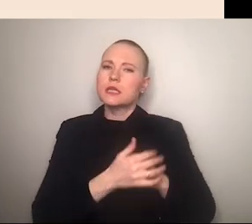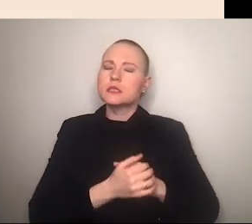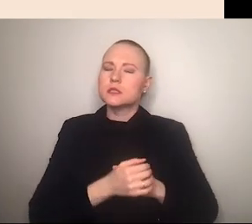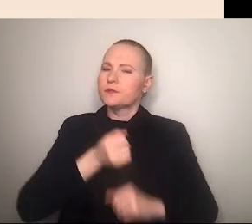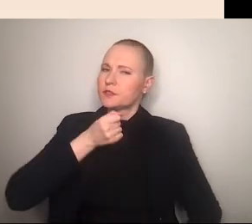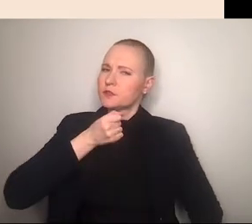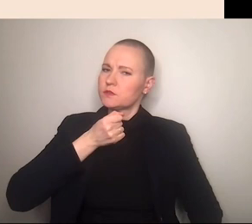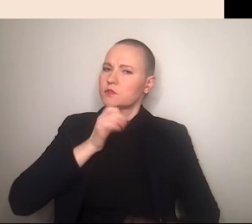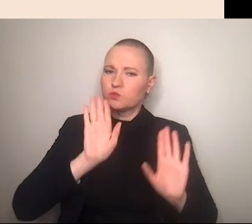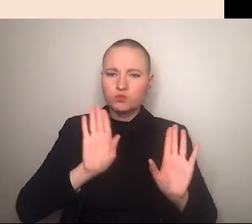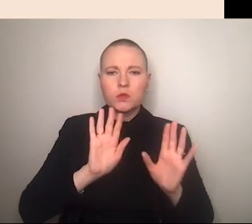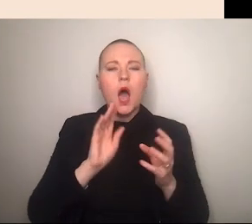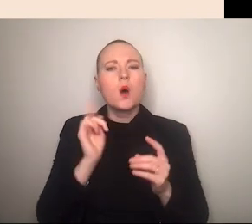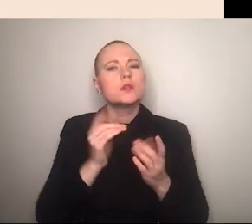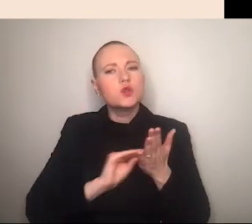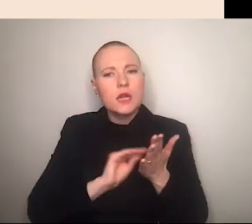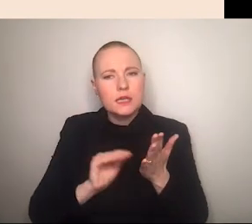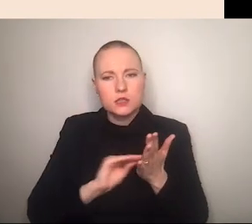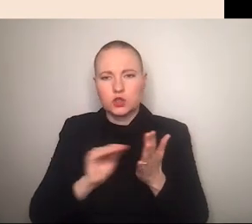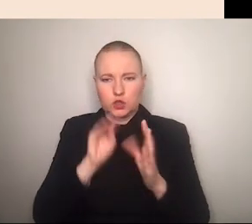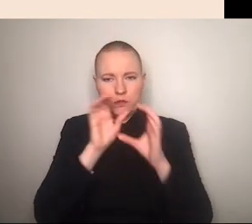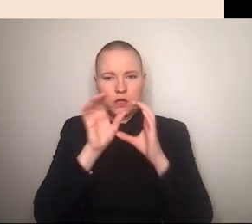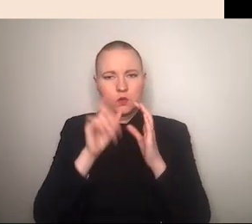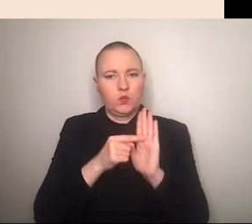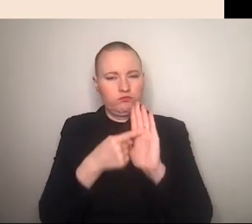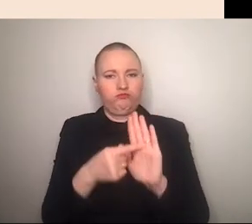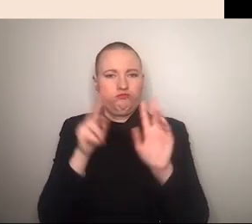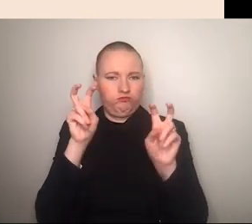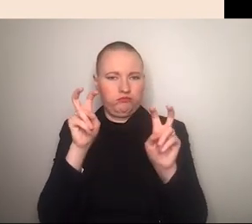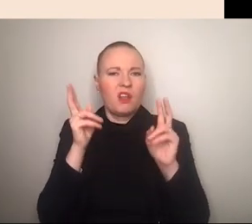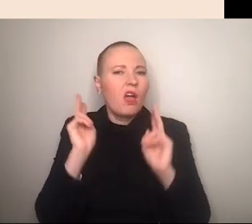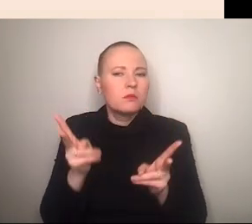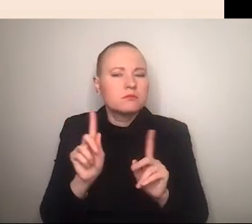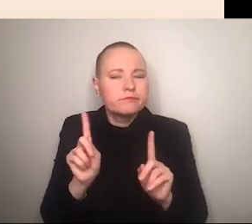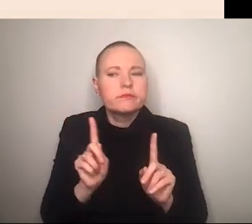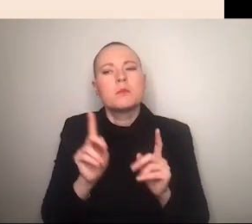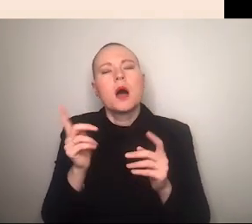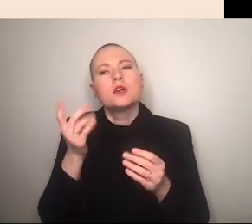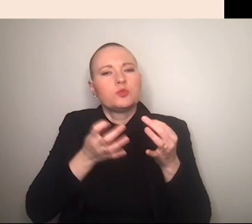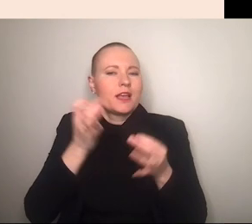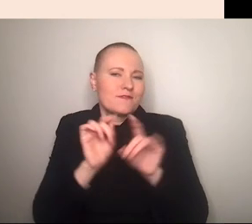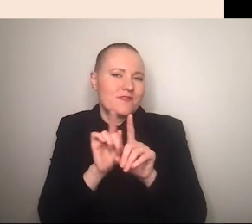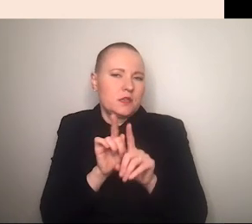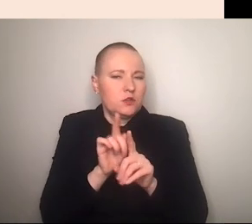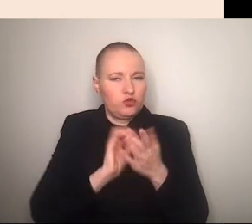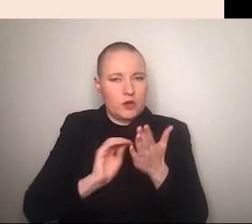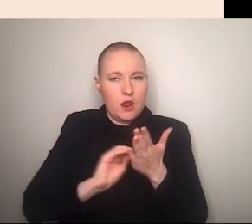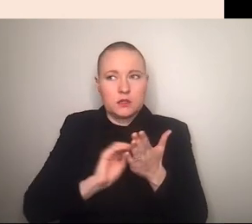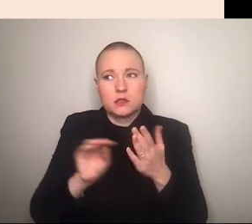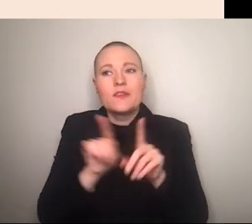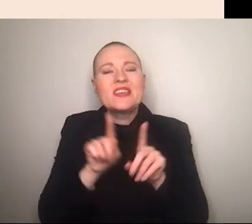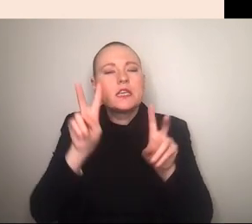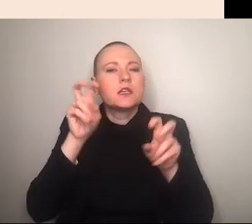von journalistischen modi der kommunikation hervorgerufen es wird eine vermeintliche objektivität